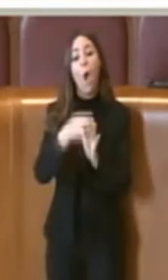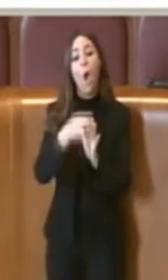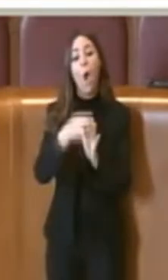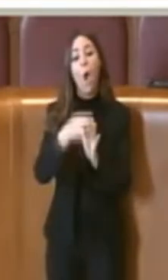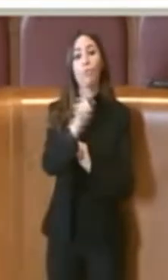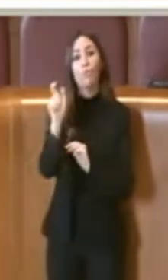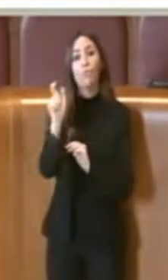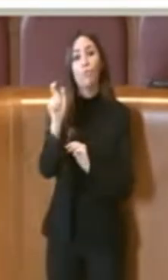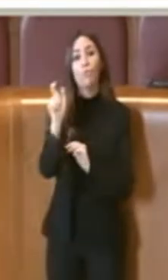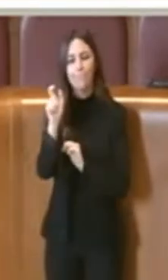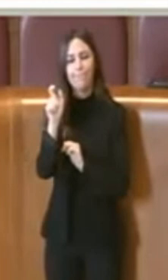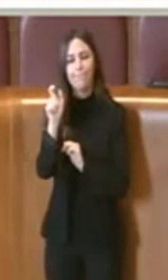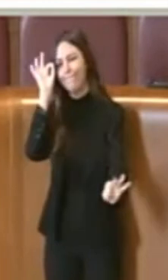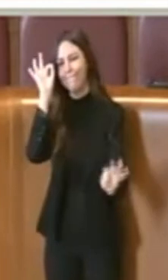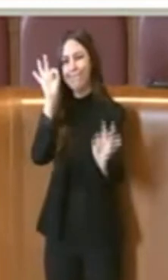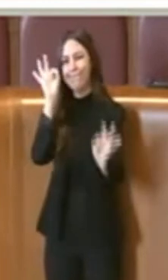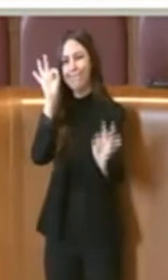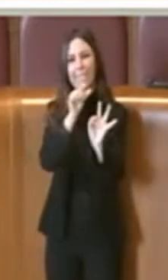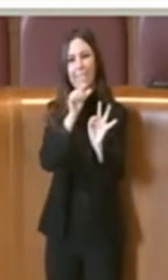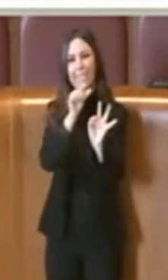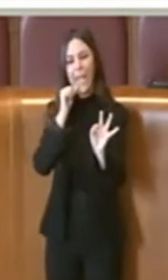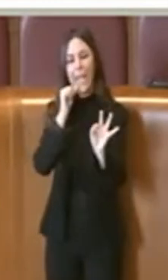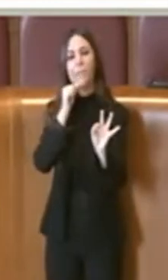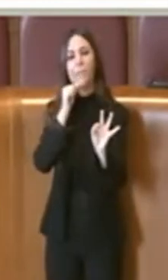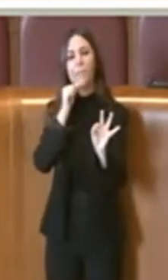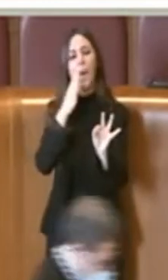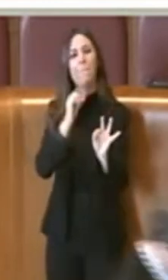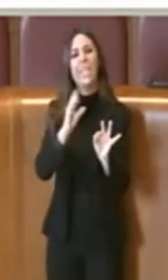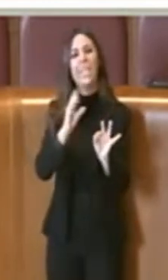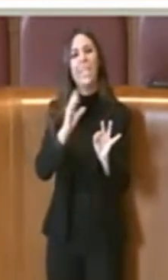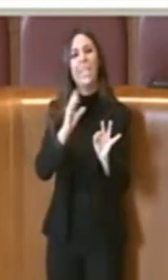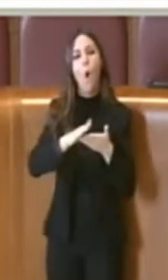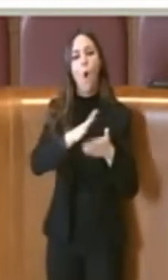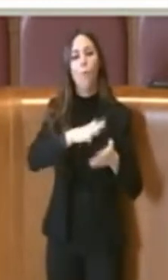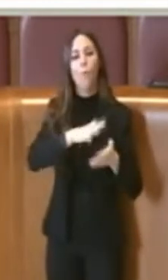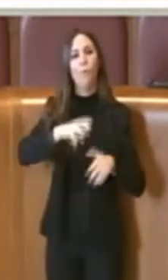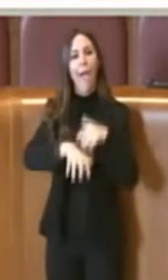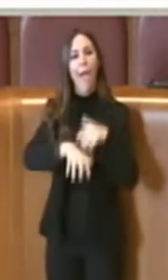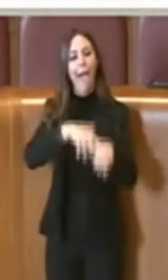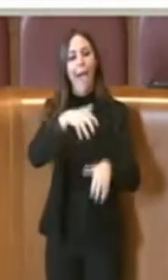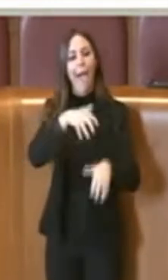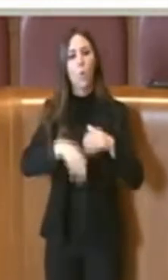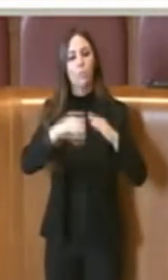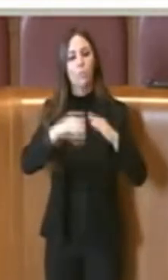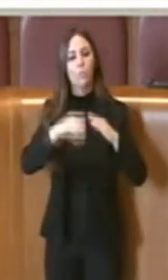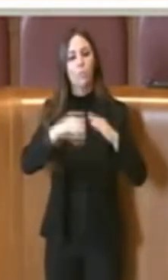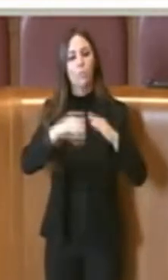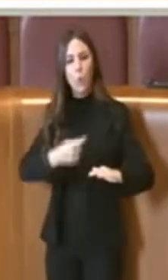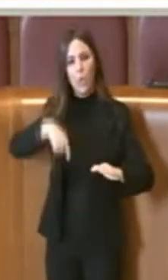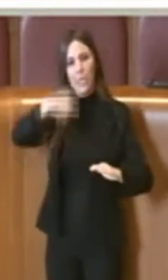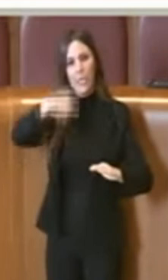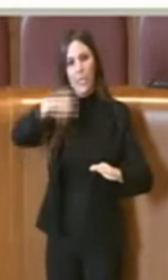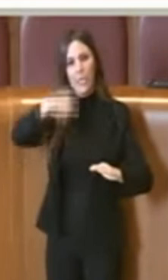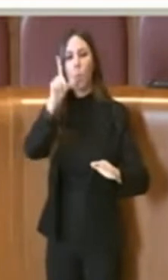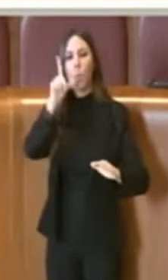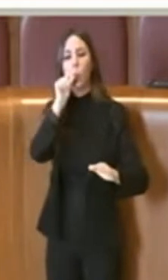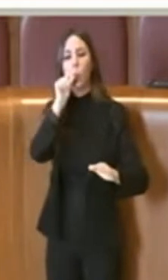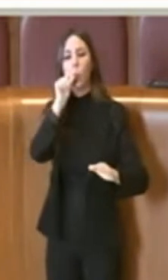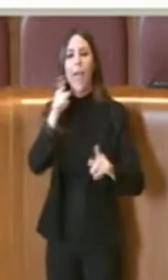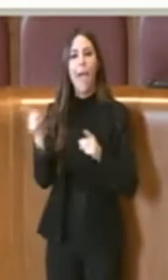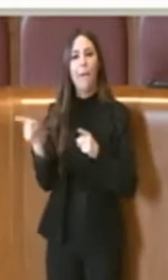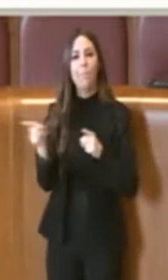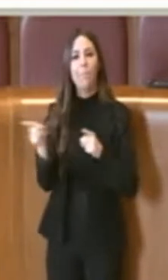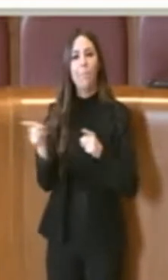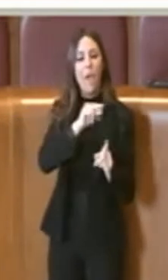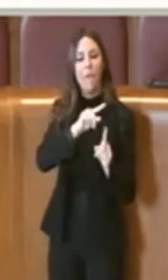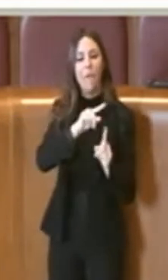mira a tutelare ovviamente la vifauna, perciò parliamo degli uccelli, insomma sappiamo nel periodo tra marzo